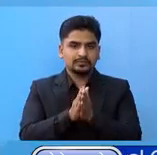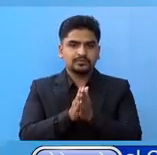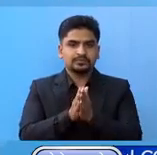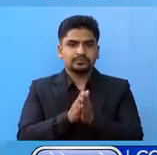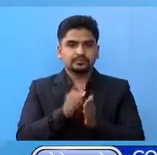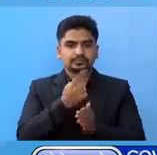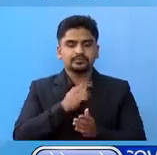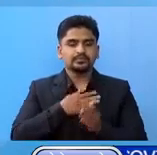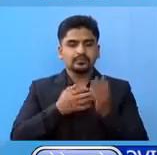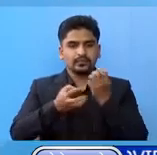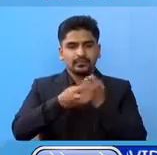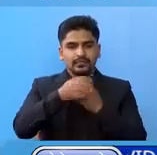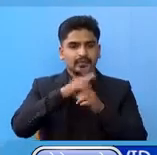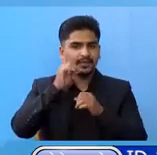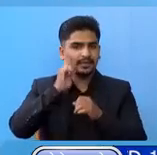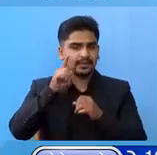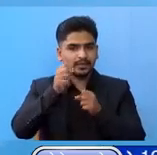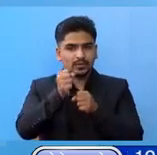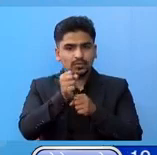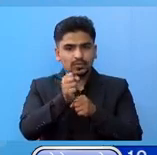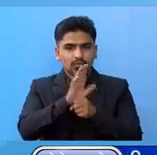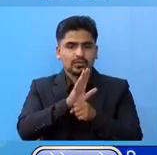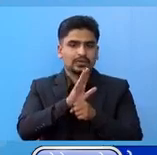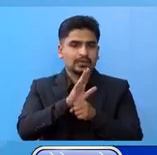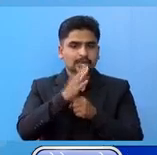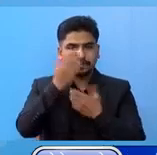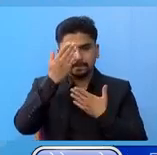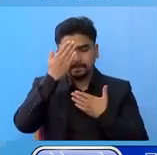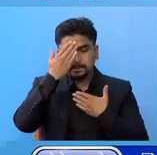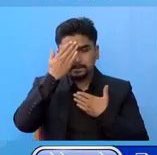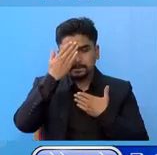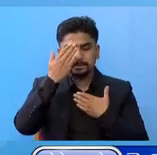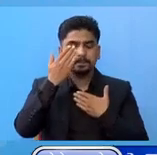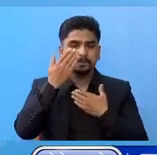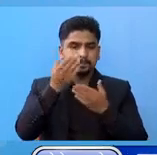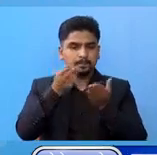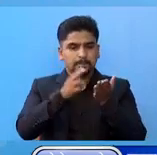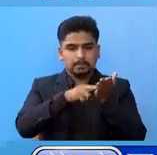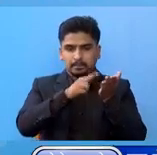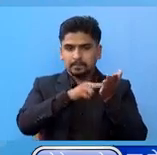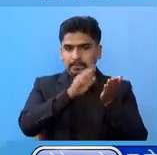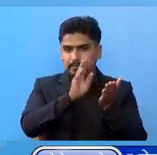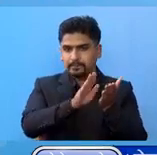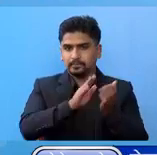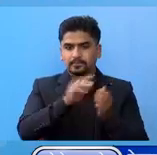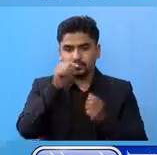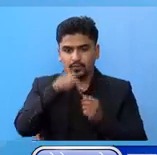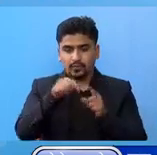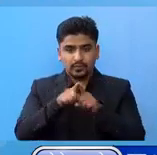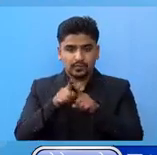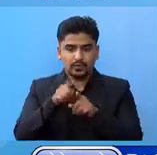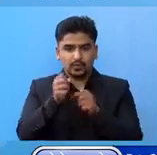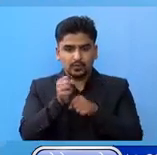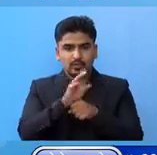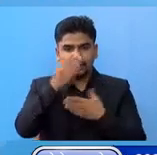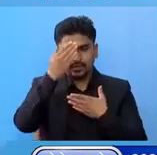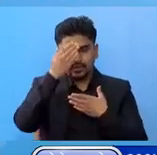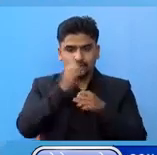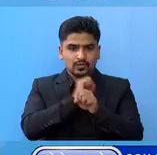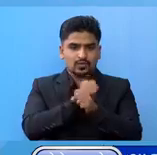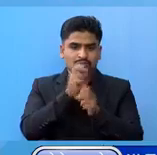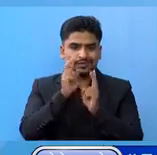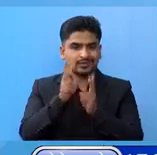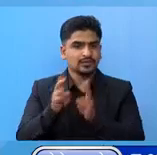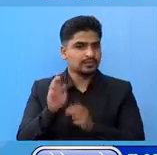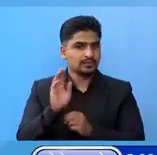हैम अईले पनी कोरोना संक्रमण को जोखिम